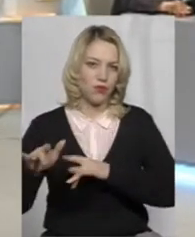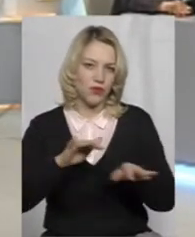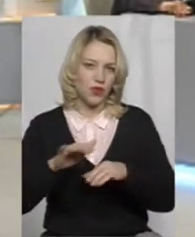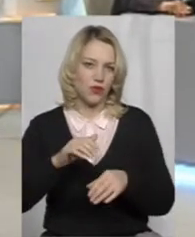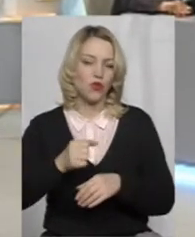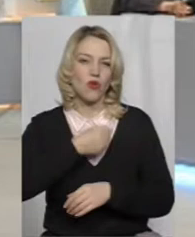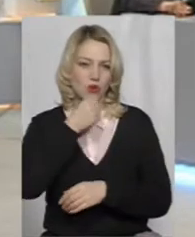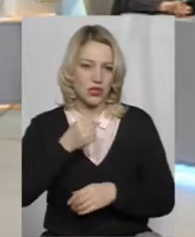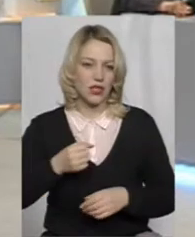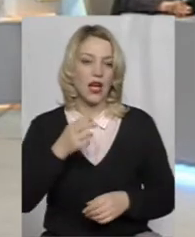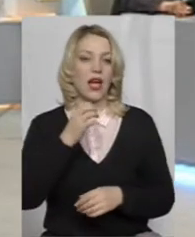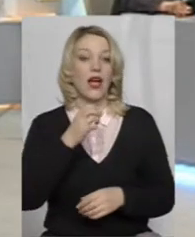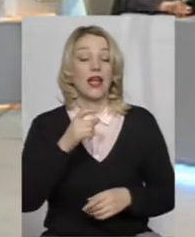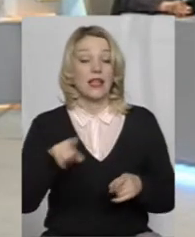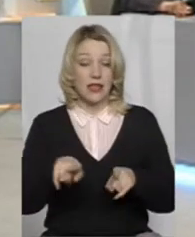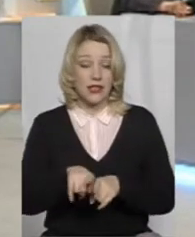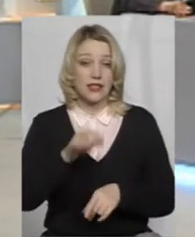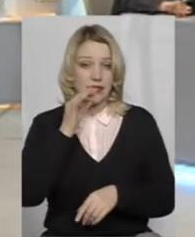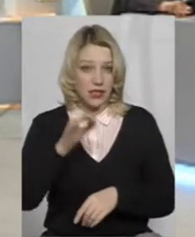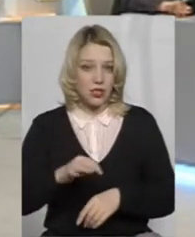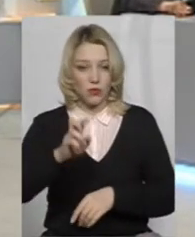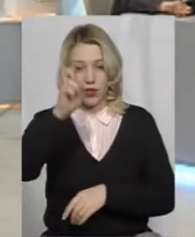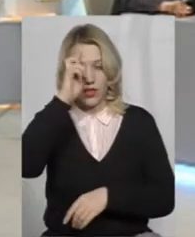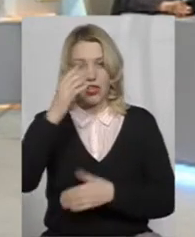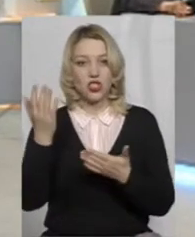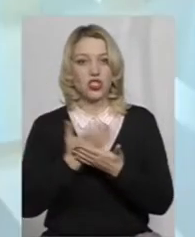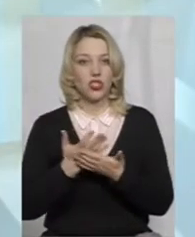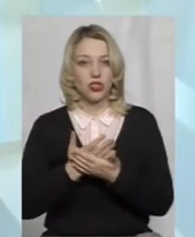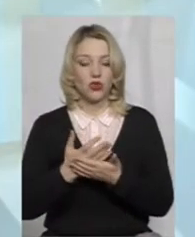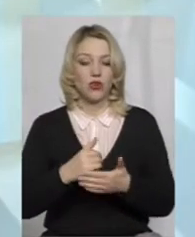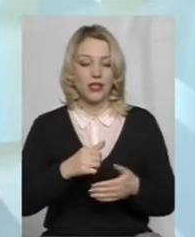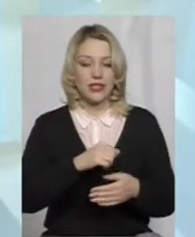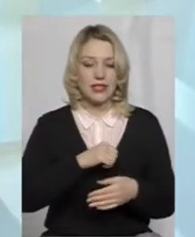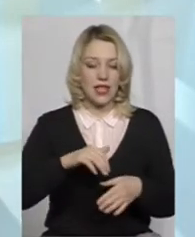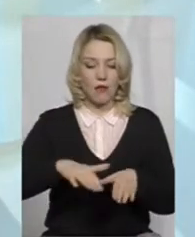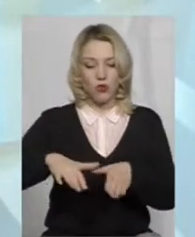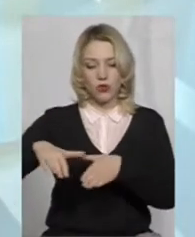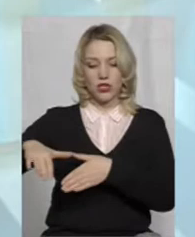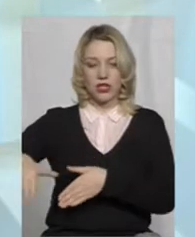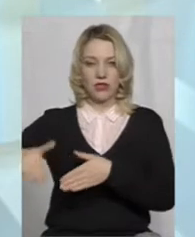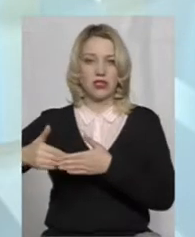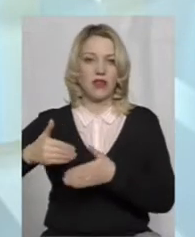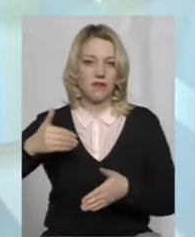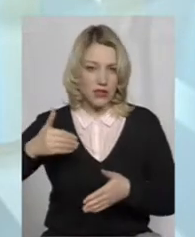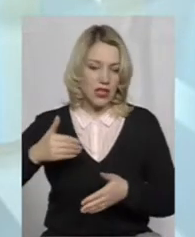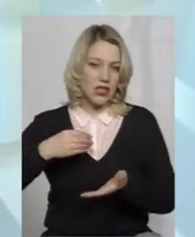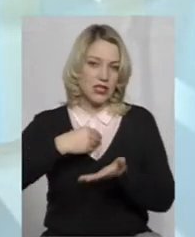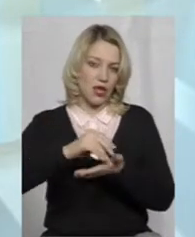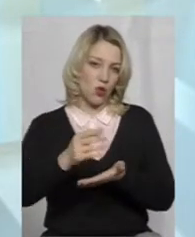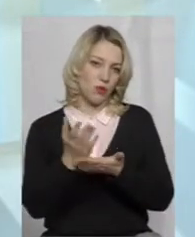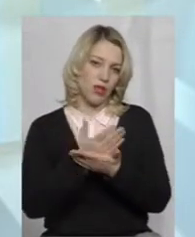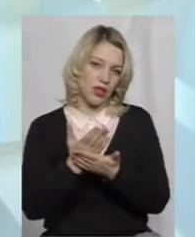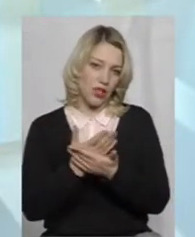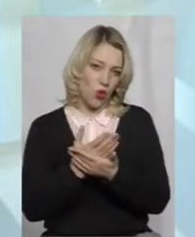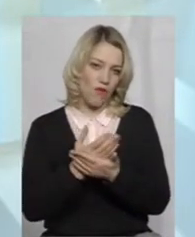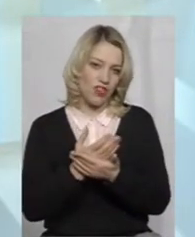Таким чином, скажімо так, що Держкіно самоустранилось від закупки кінофільмів. І